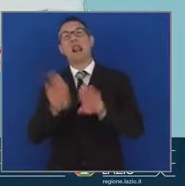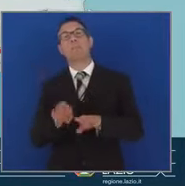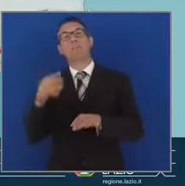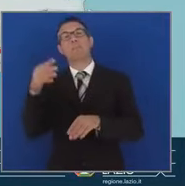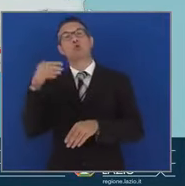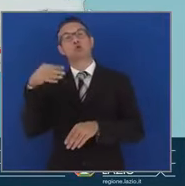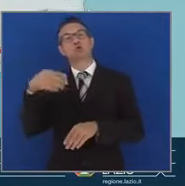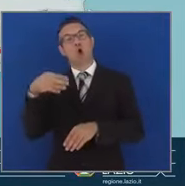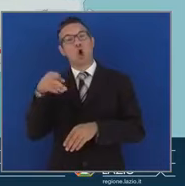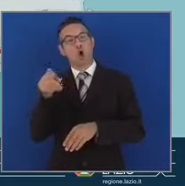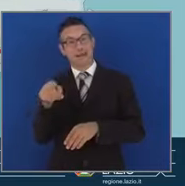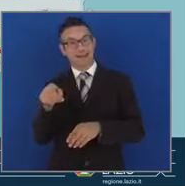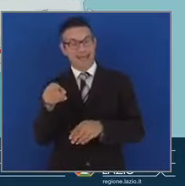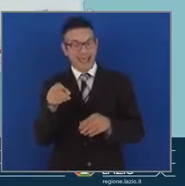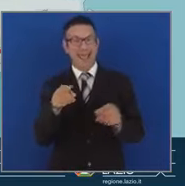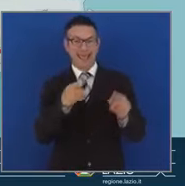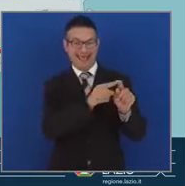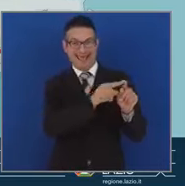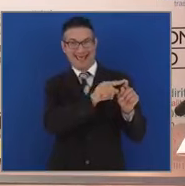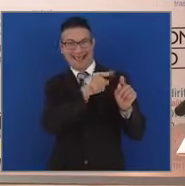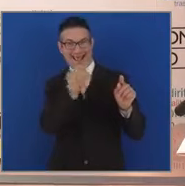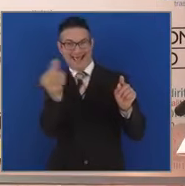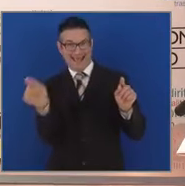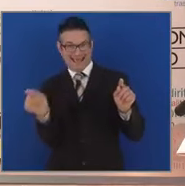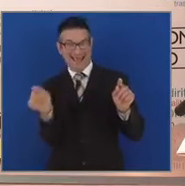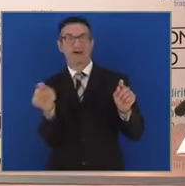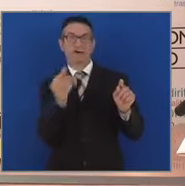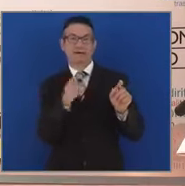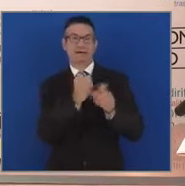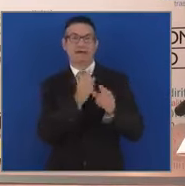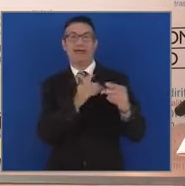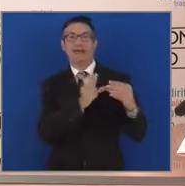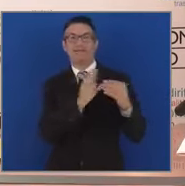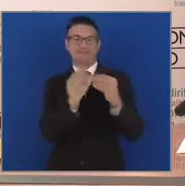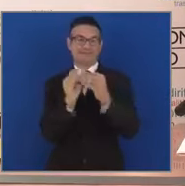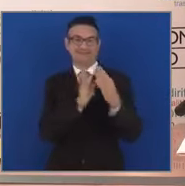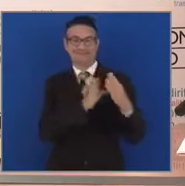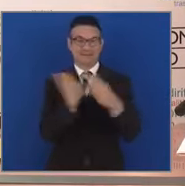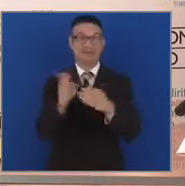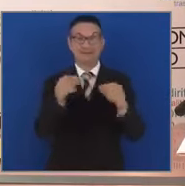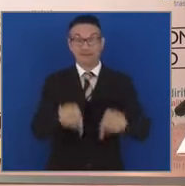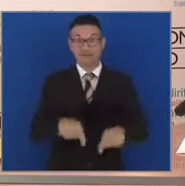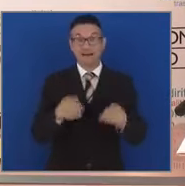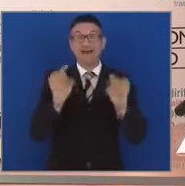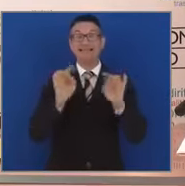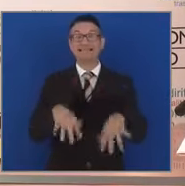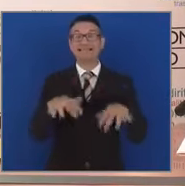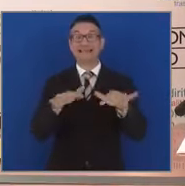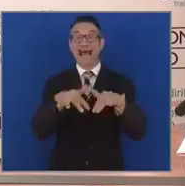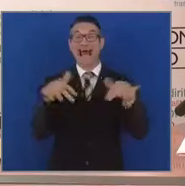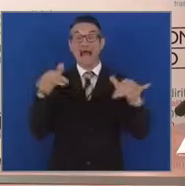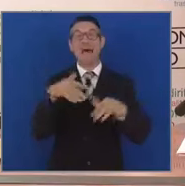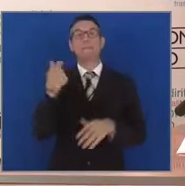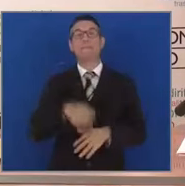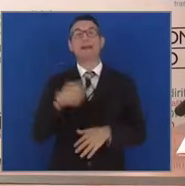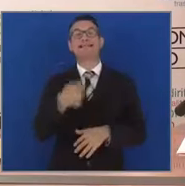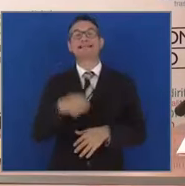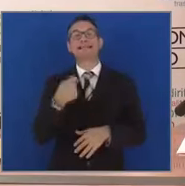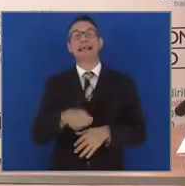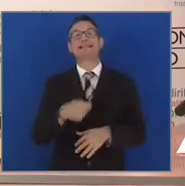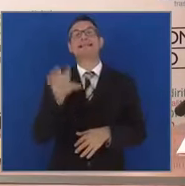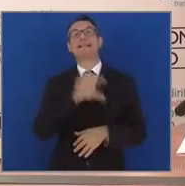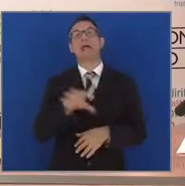Aggiungo perché in questa sala credo che negli ultimi trent'anni i presidenti di regione che le hanno citata